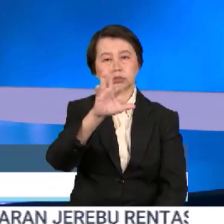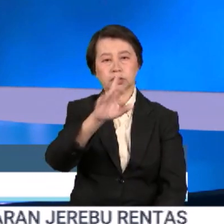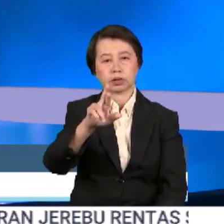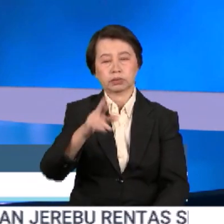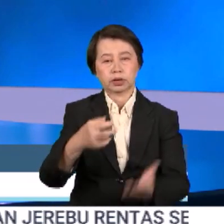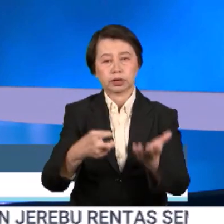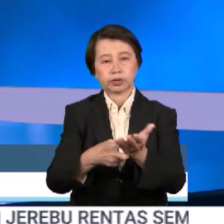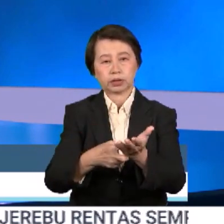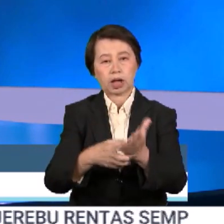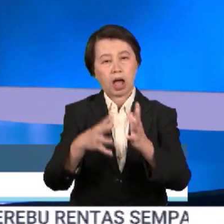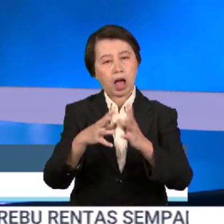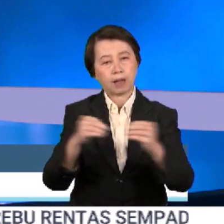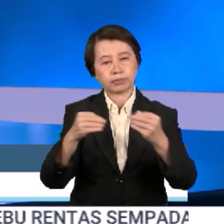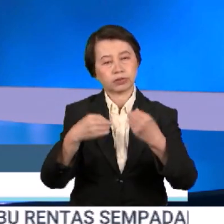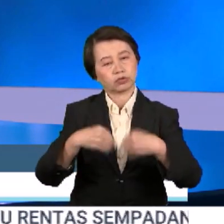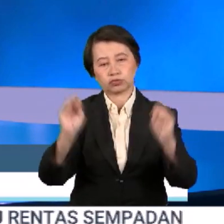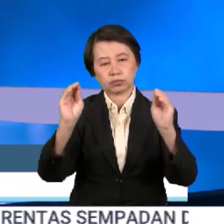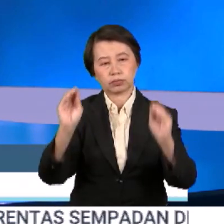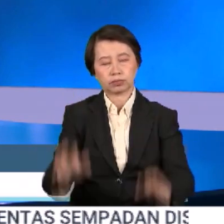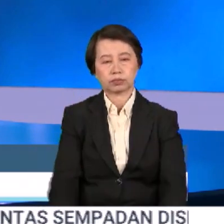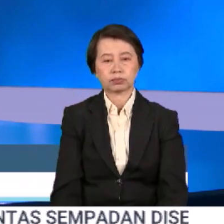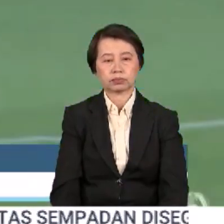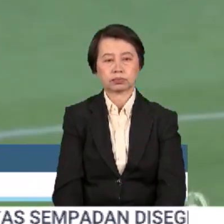tiket sudah terjual setakat ini.